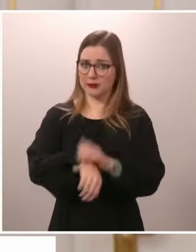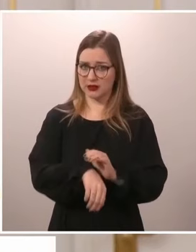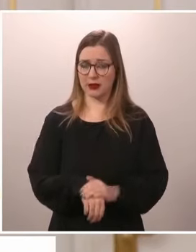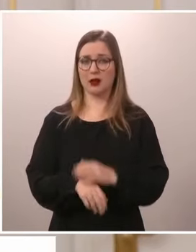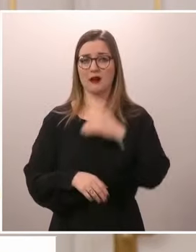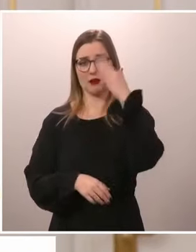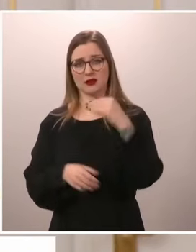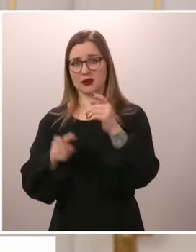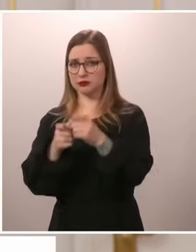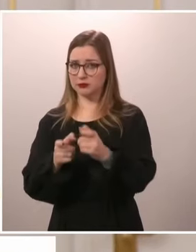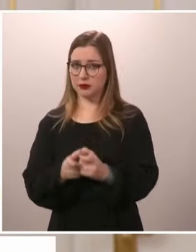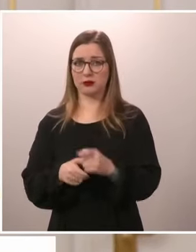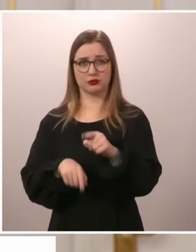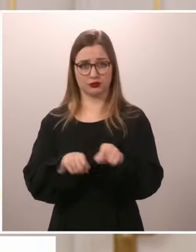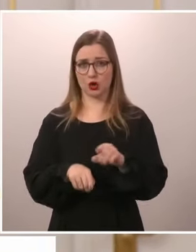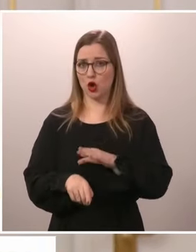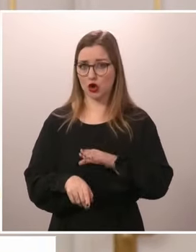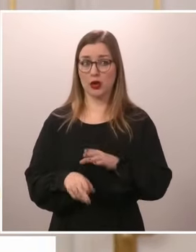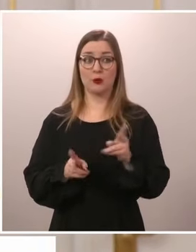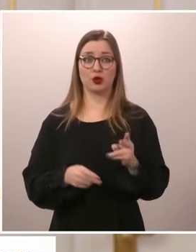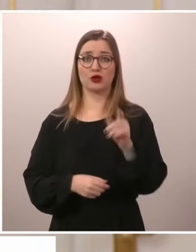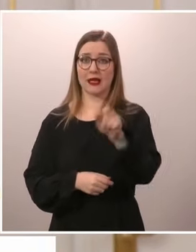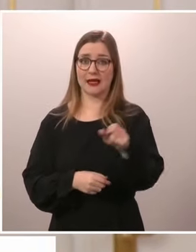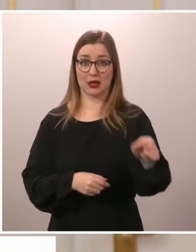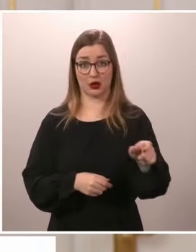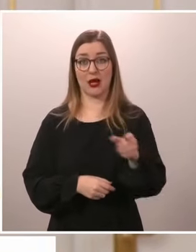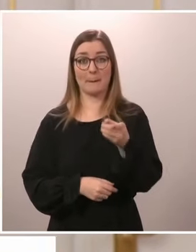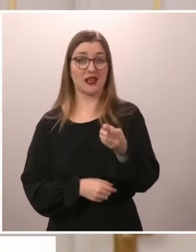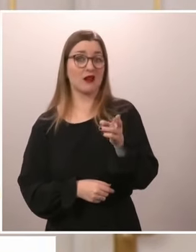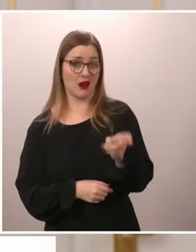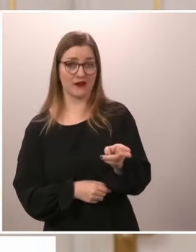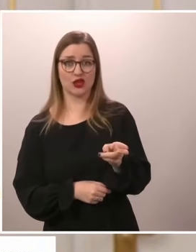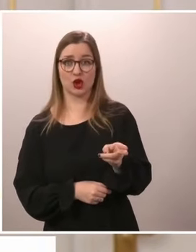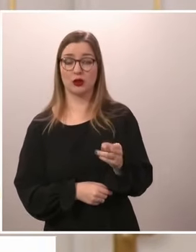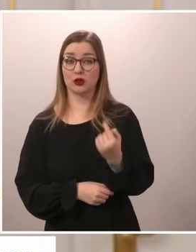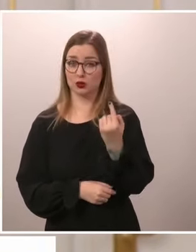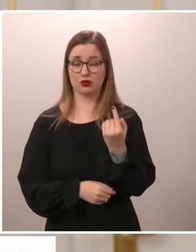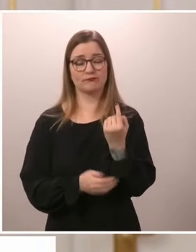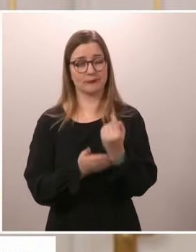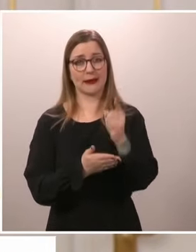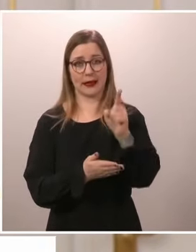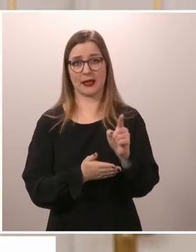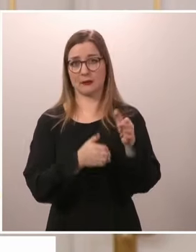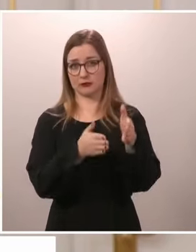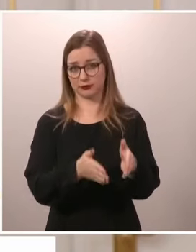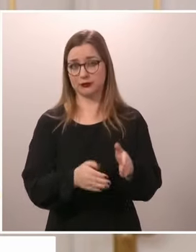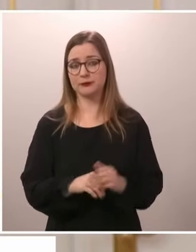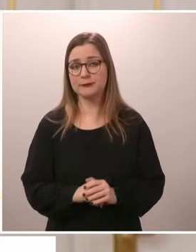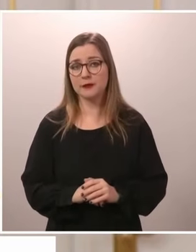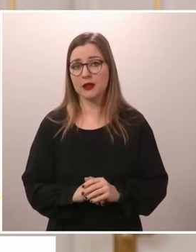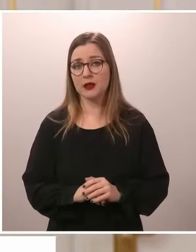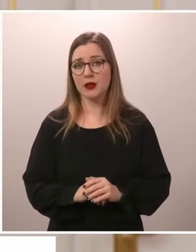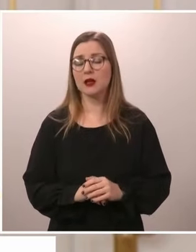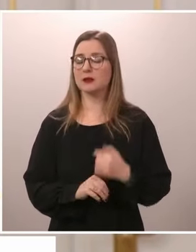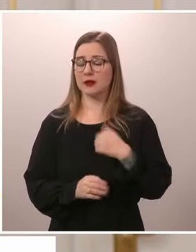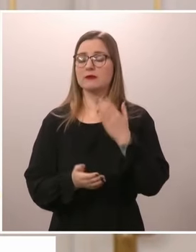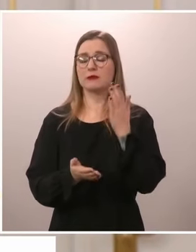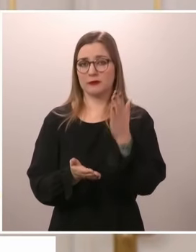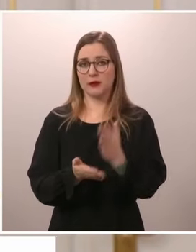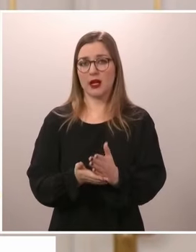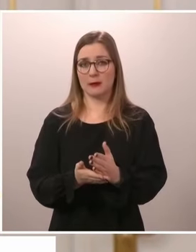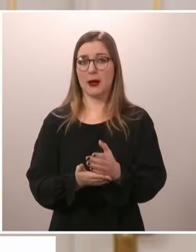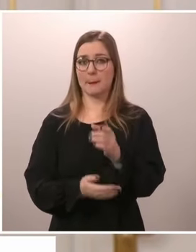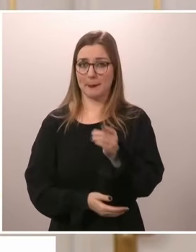yksi niistä, mutta sitten henkilöpuolella tietysti Pekka Haavisto on yksi meidän kärkinimistä. Olen ihan varma siitä, että Pekka